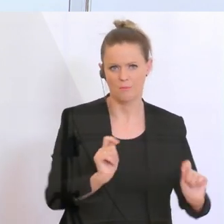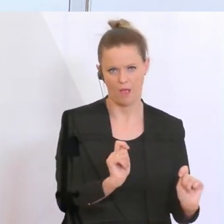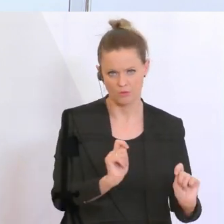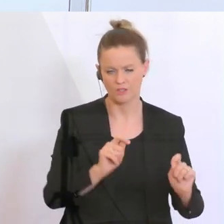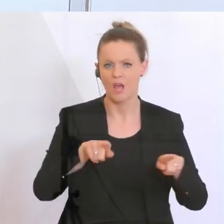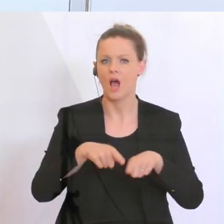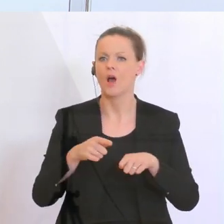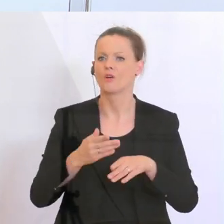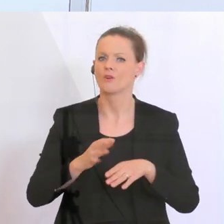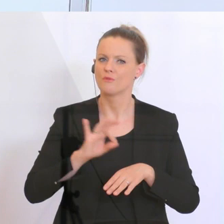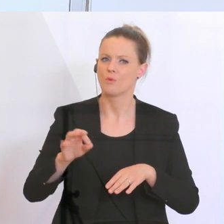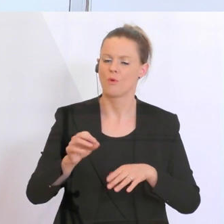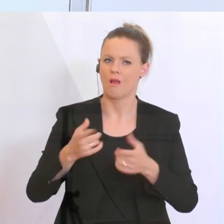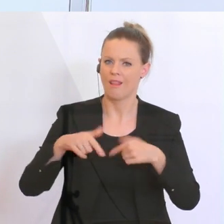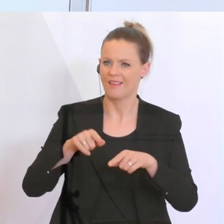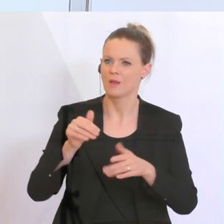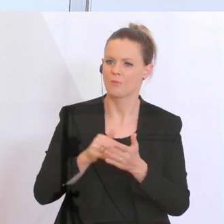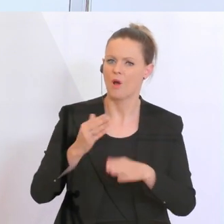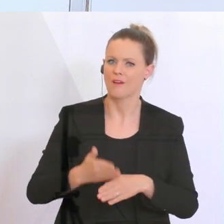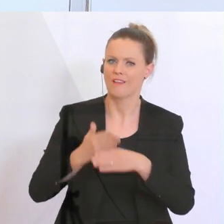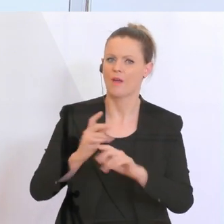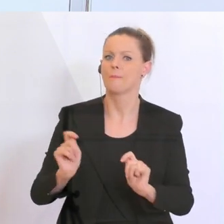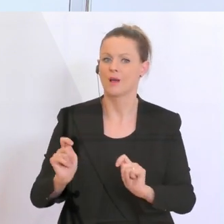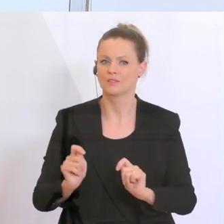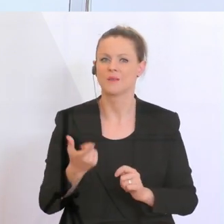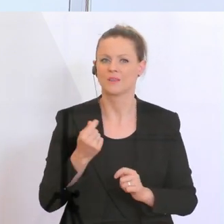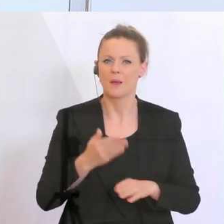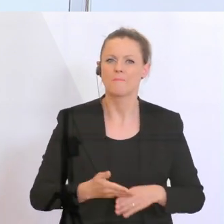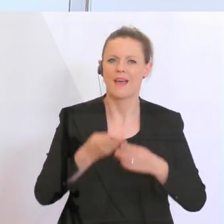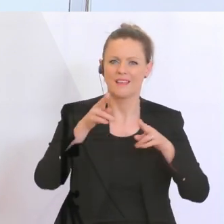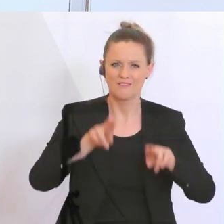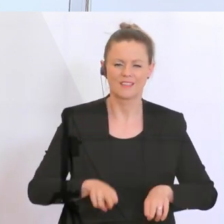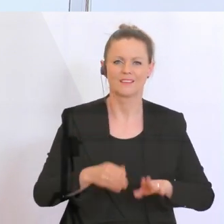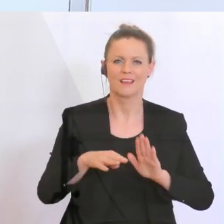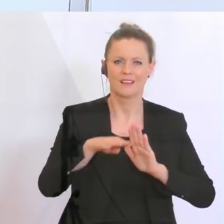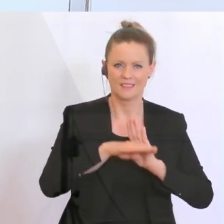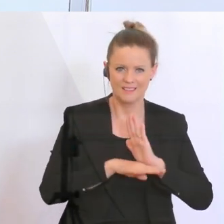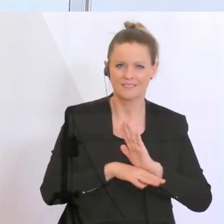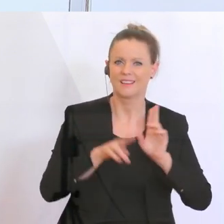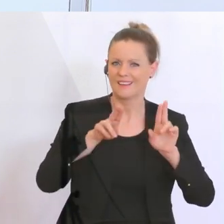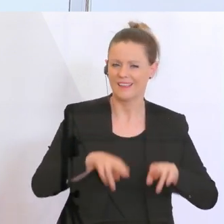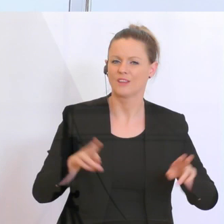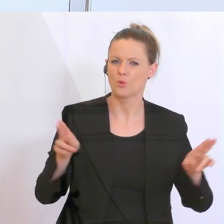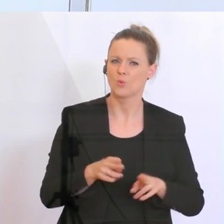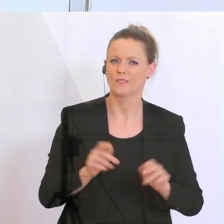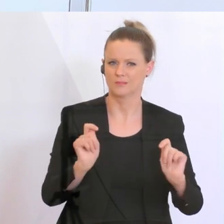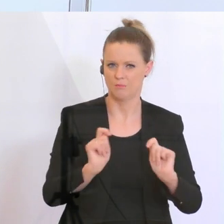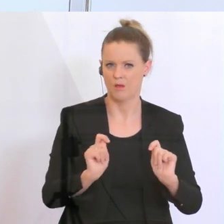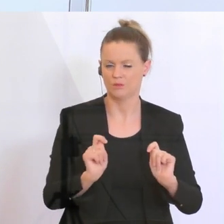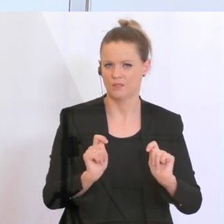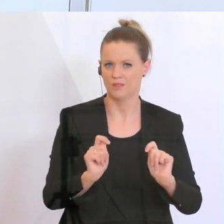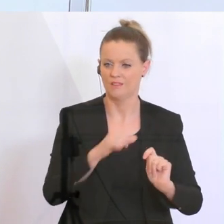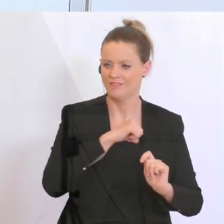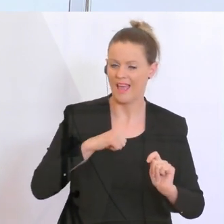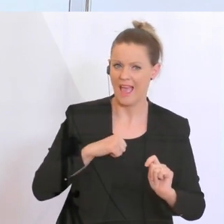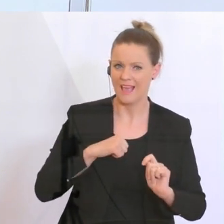Dann sollte das auch in diesem Bereich möglich sein, ein Aussetzen des Beihilfenrechts, wenn Länder ihren eigenen Unternehmen mit